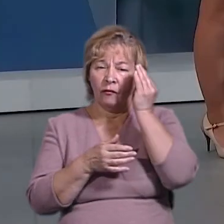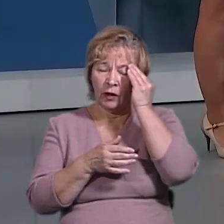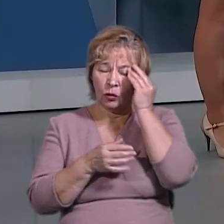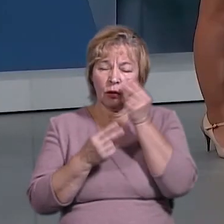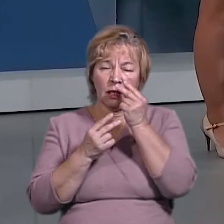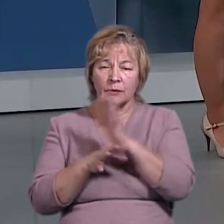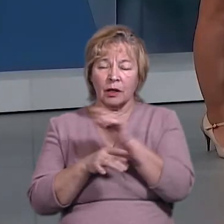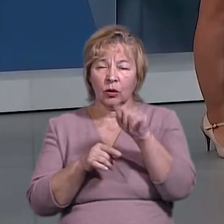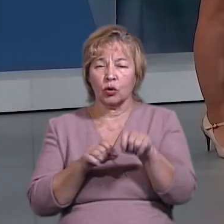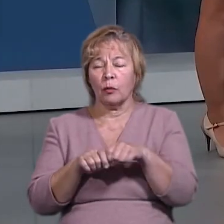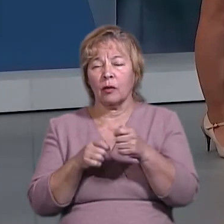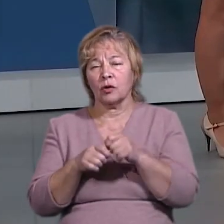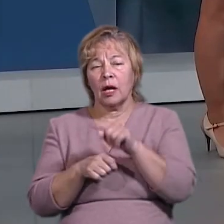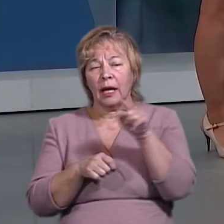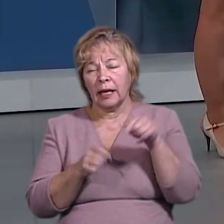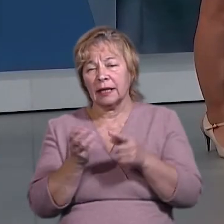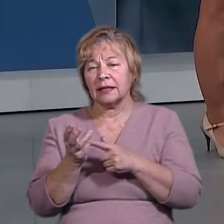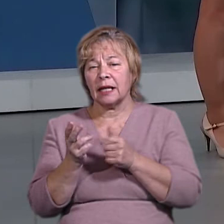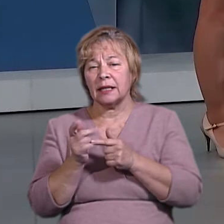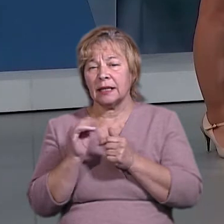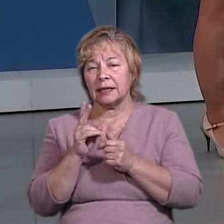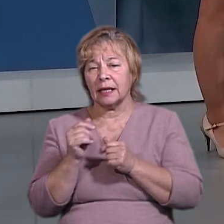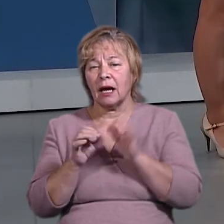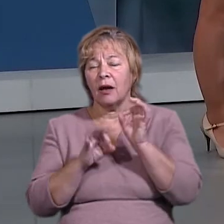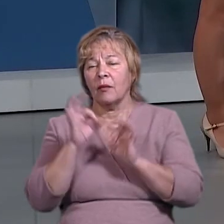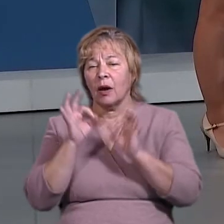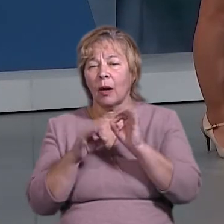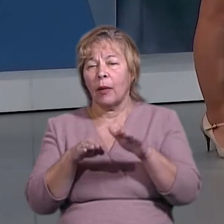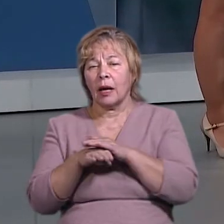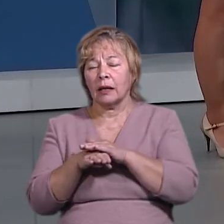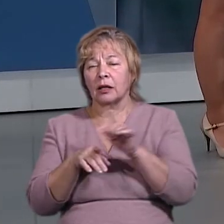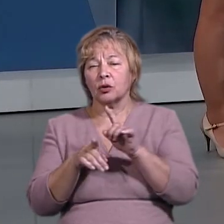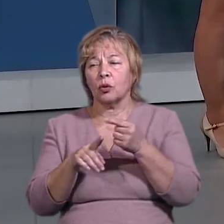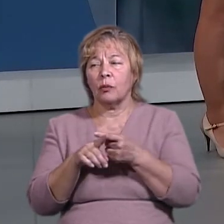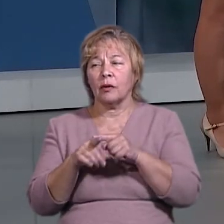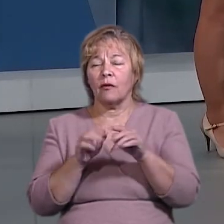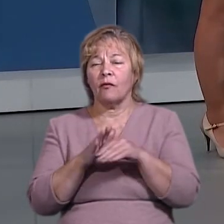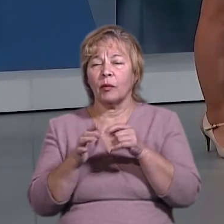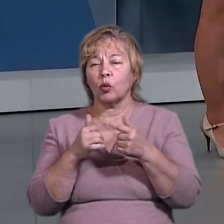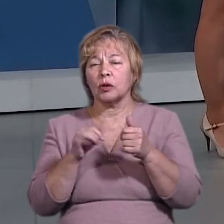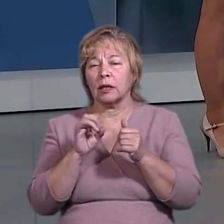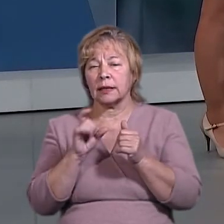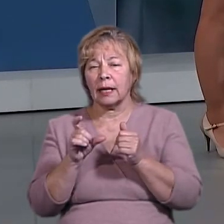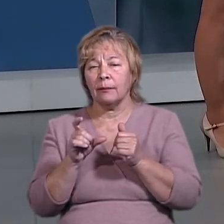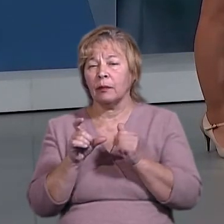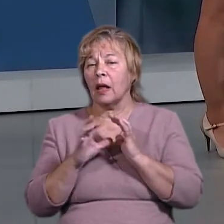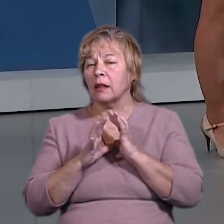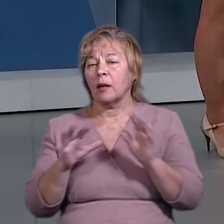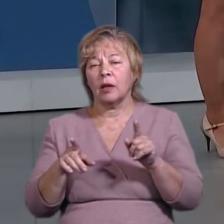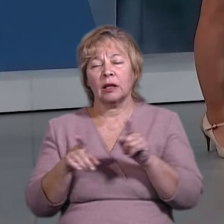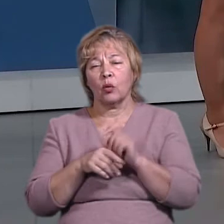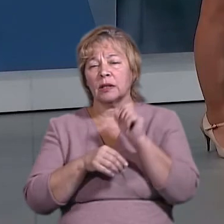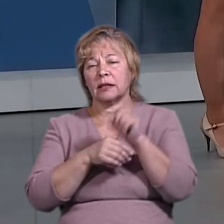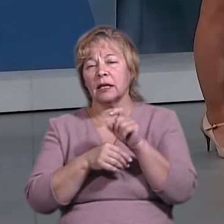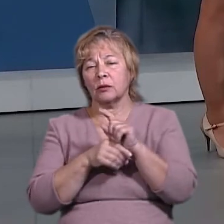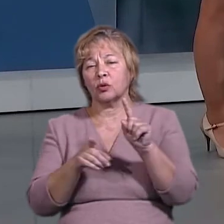повідомлення про порушення, їхня статистика, відсоток покриття, якщо говорити навіть по виборчих дільницях, не був такий значний,